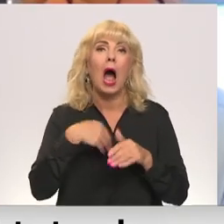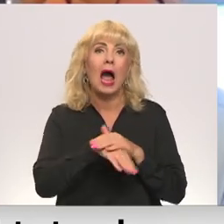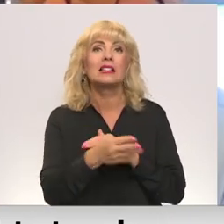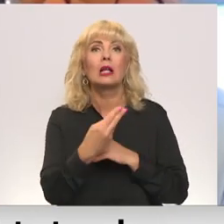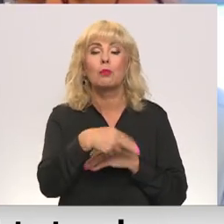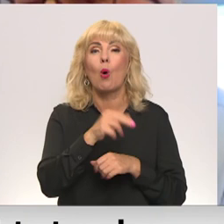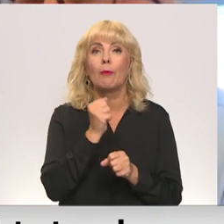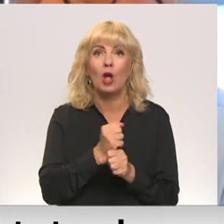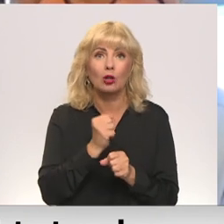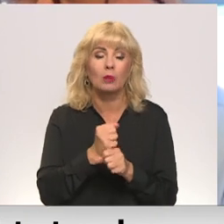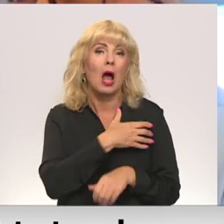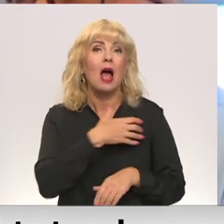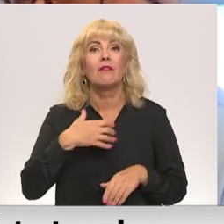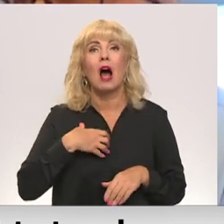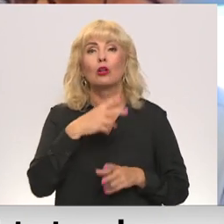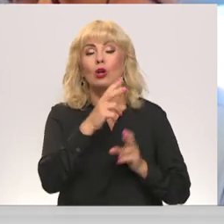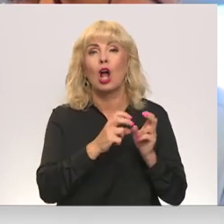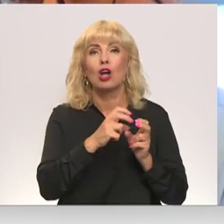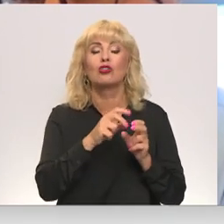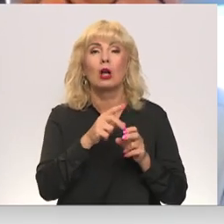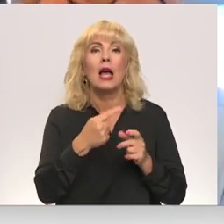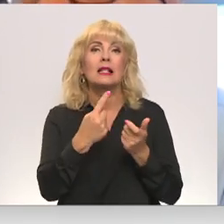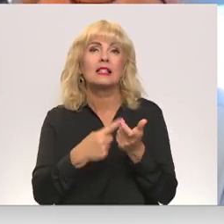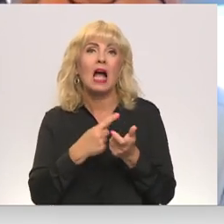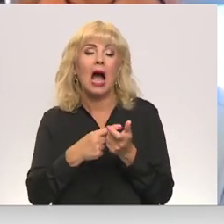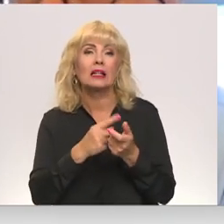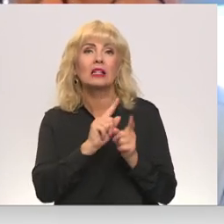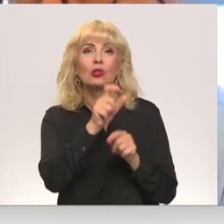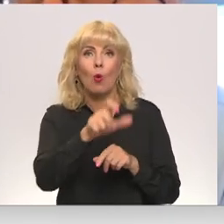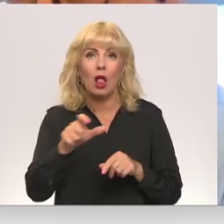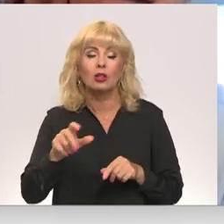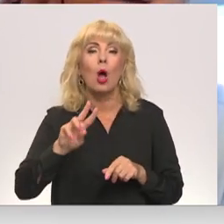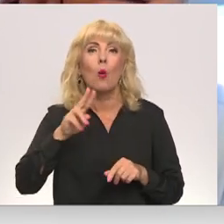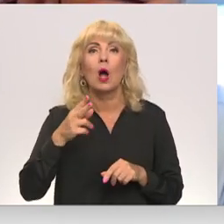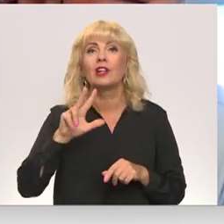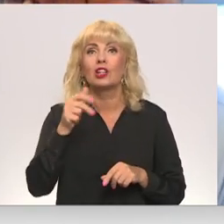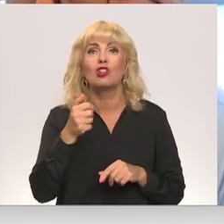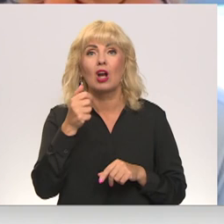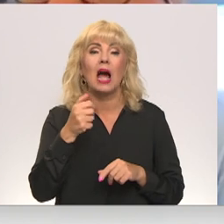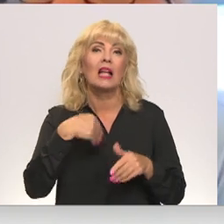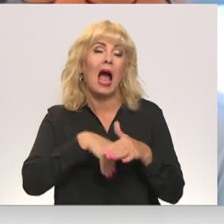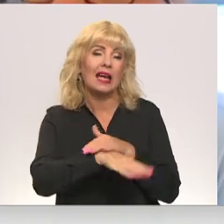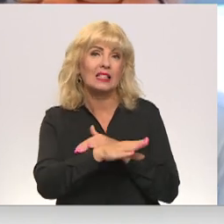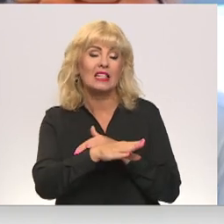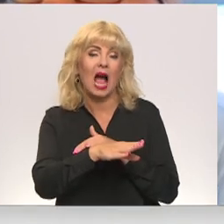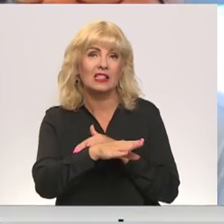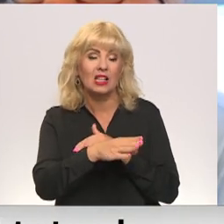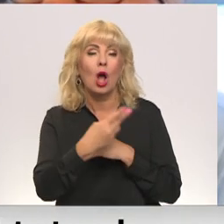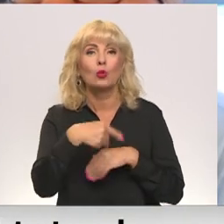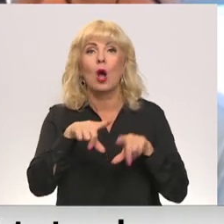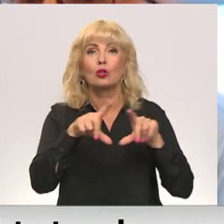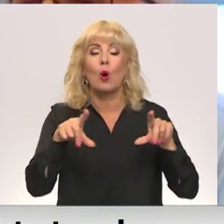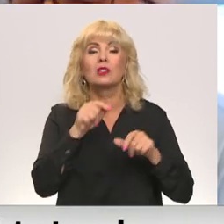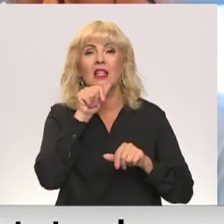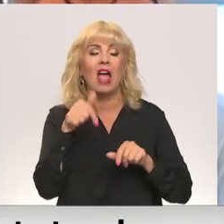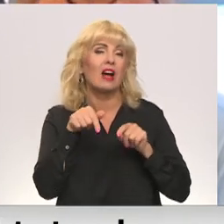Valdība ražot bezgalīgi skaitu pedagogu, kuri pēc tam otrā vai trešajā gadā vienkārši pametīs skolu. Tādā veidā arī es nevaru